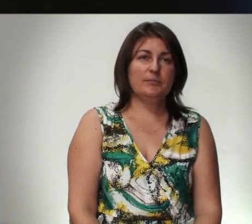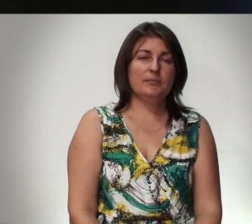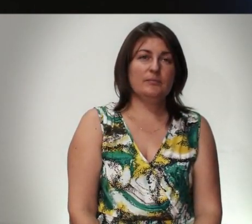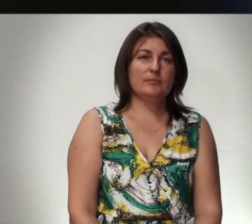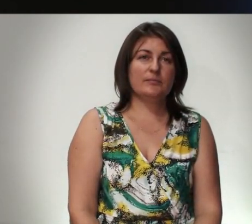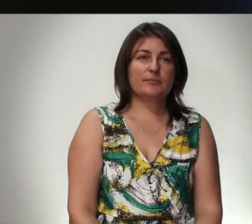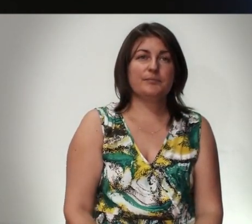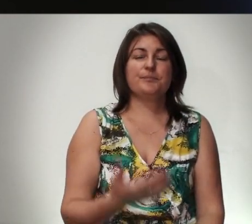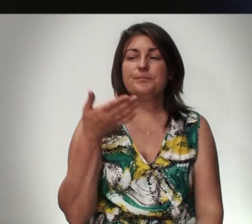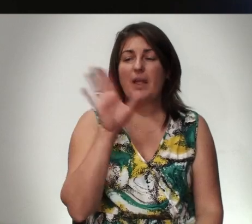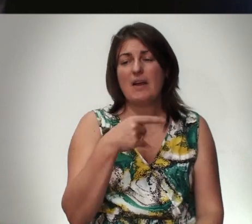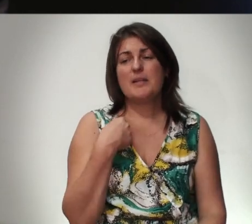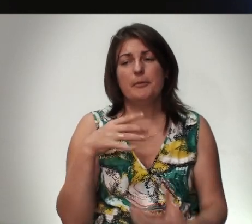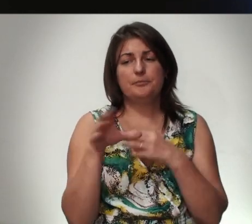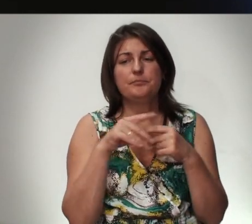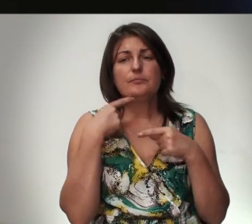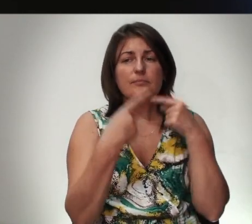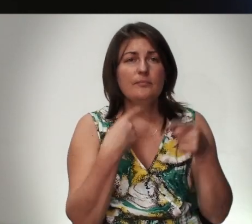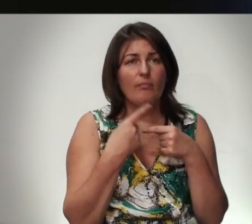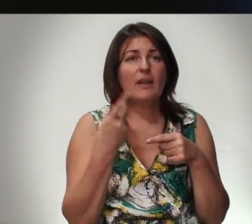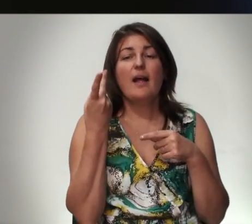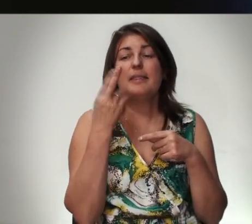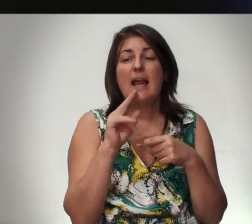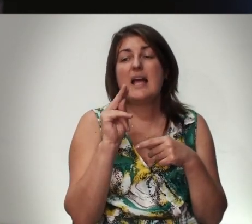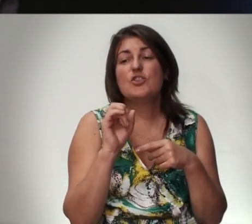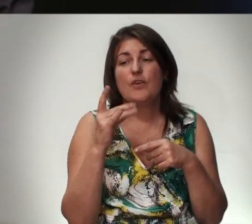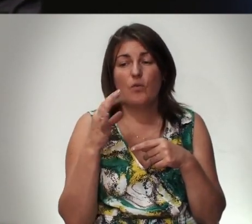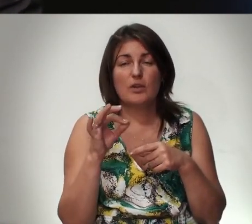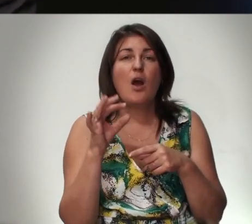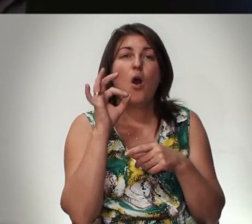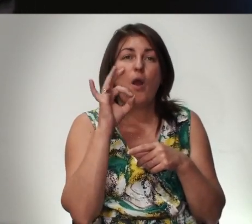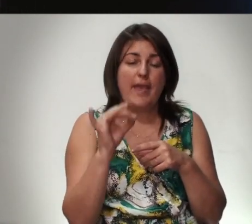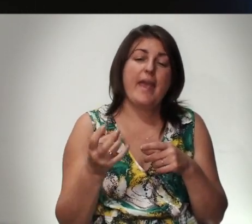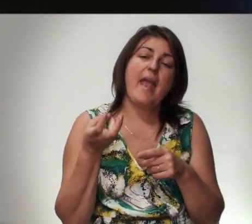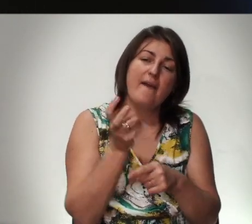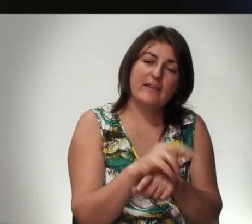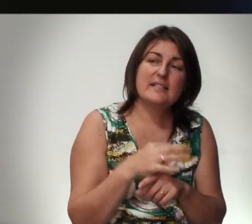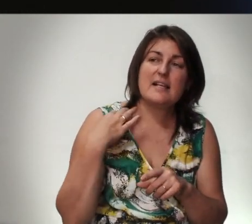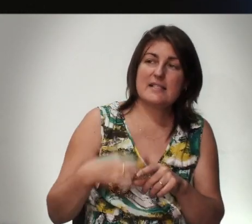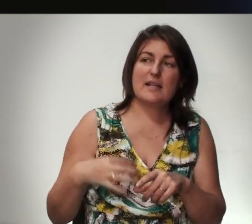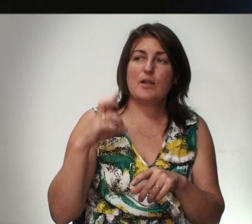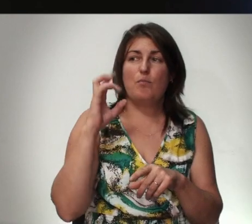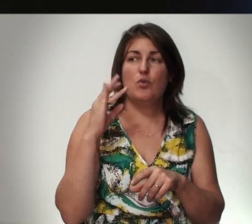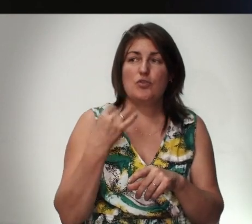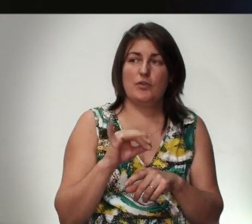Давайте Мы вместе Скажем Для Сего То И явился Сын Божий